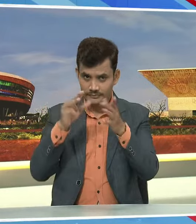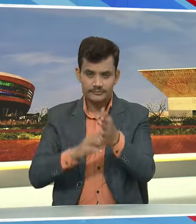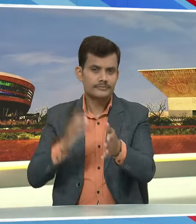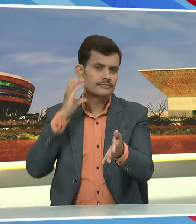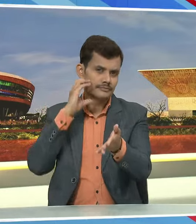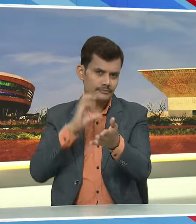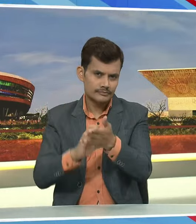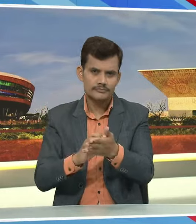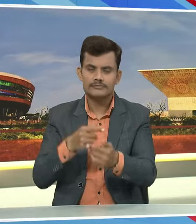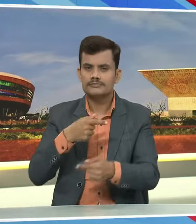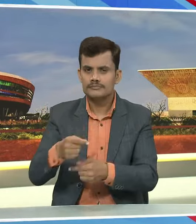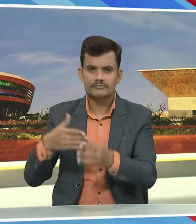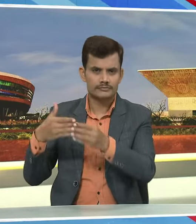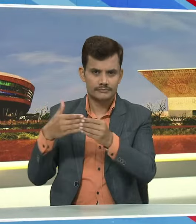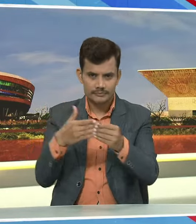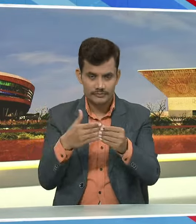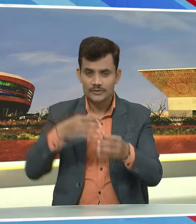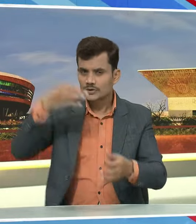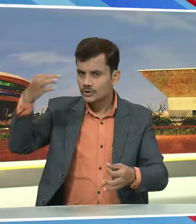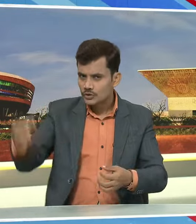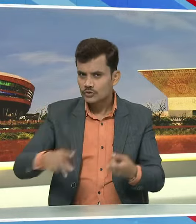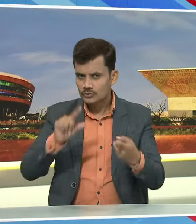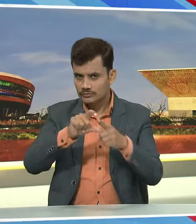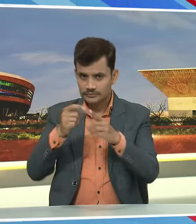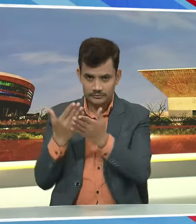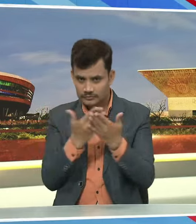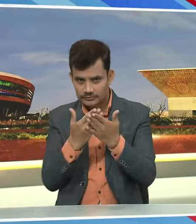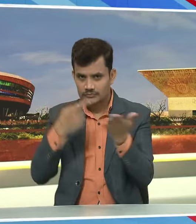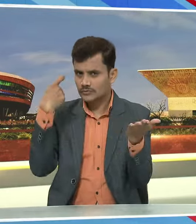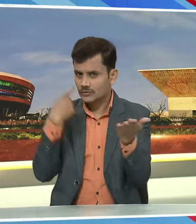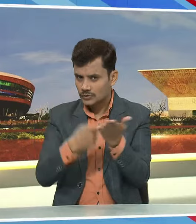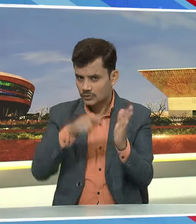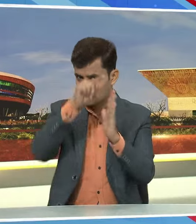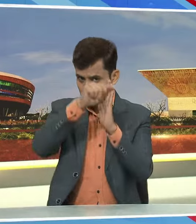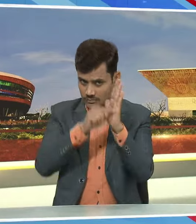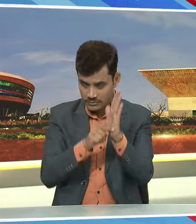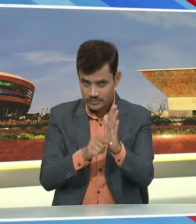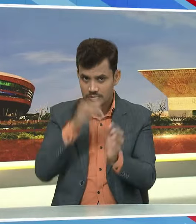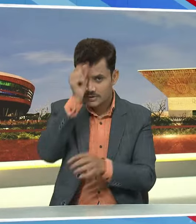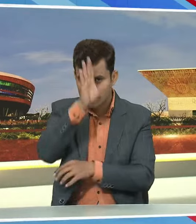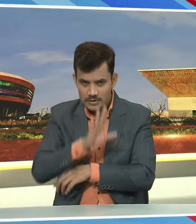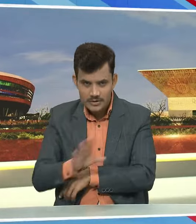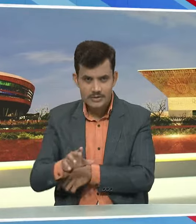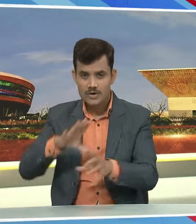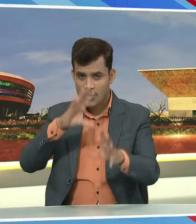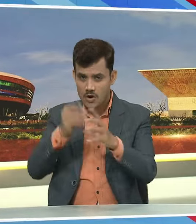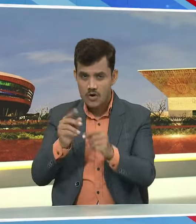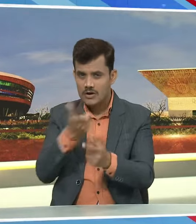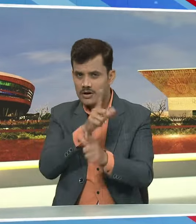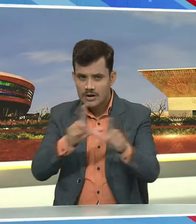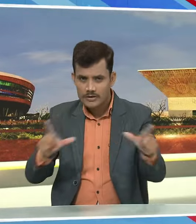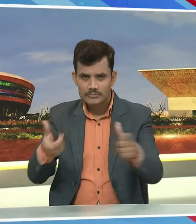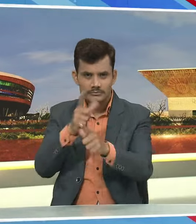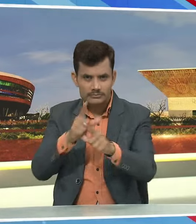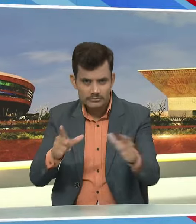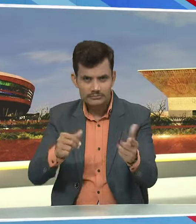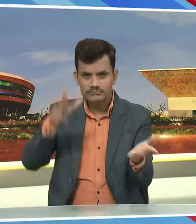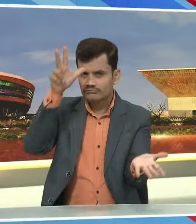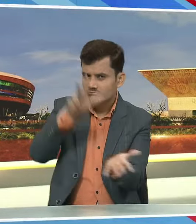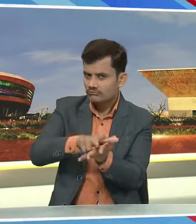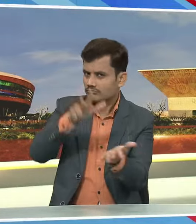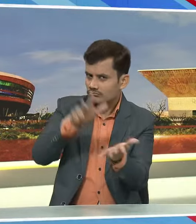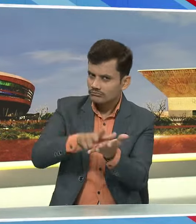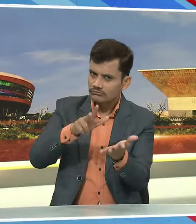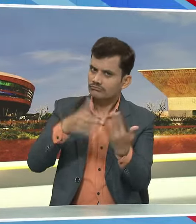कि प्रधान मंत्री मोदी के नित्रत्व में नई शिक्षा नीती के तहट देश की सभी भाशाओं को राष्ट्य भाशा का